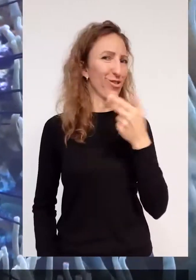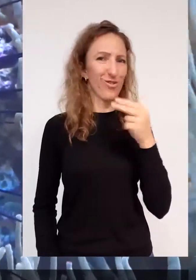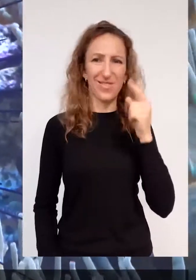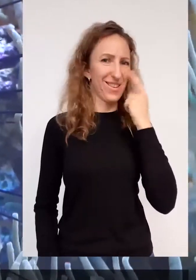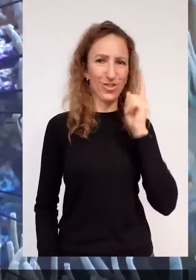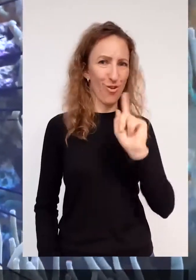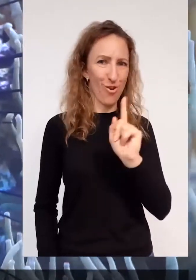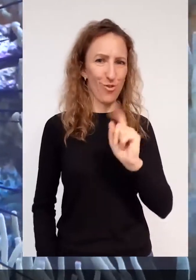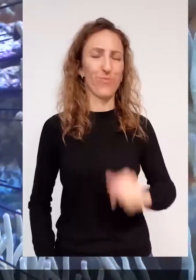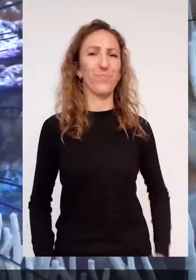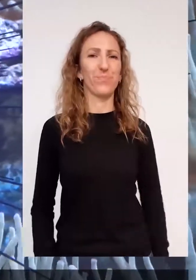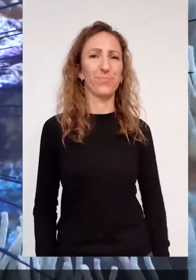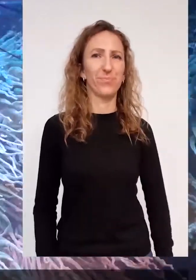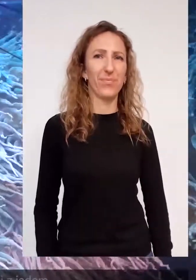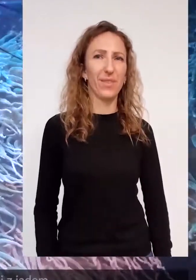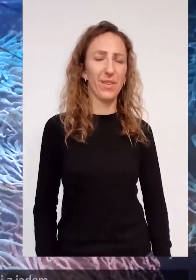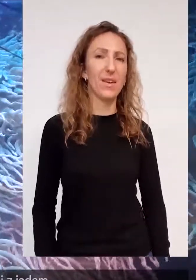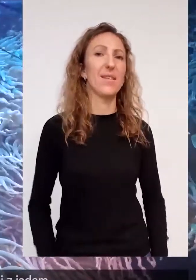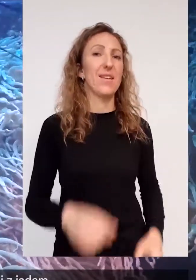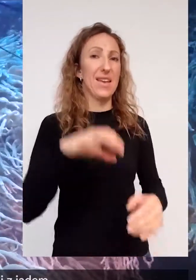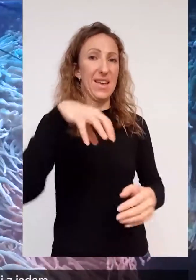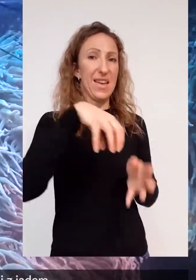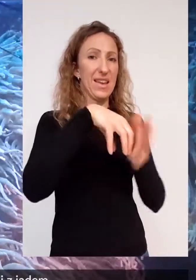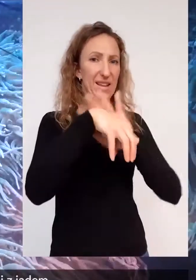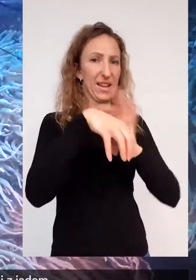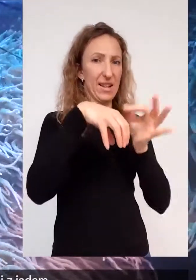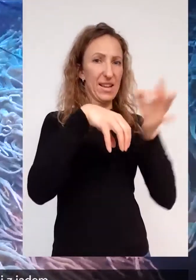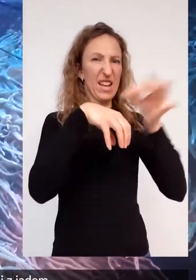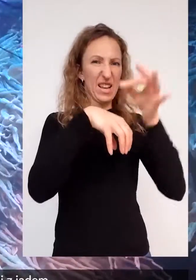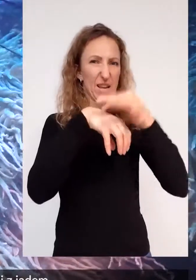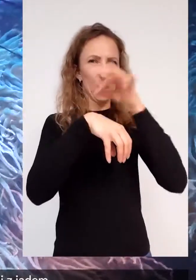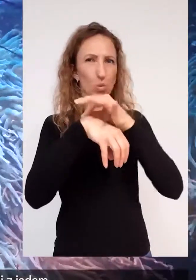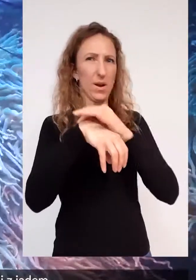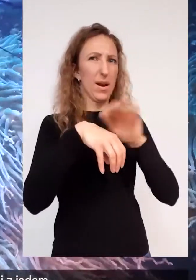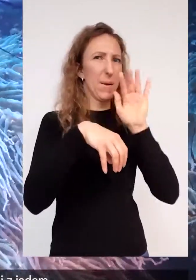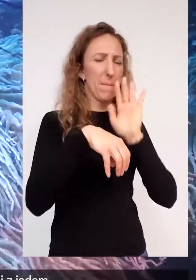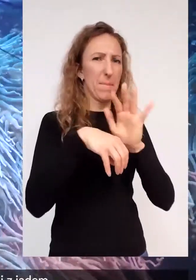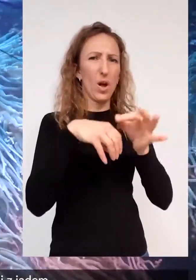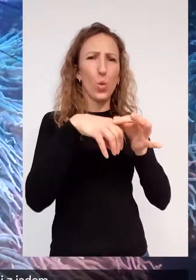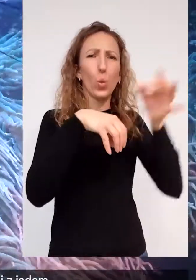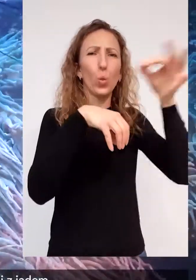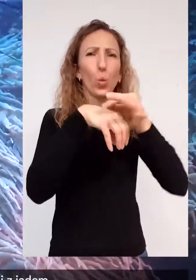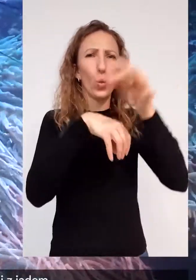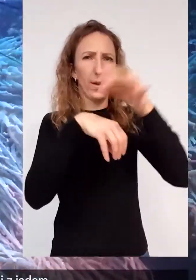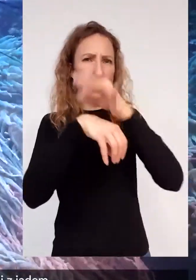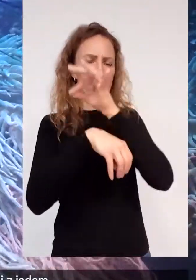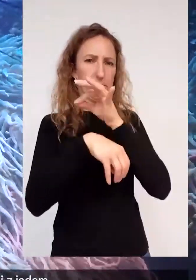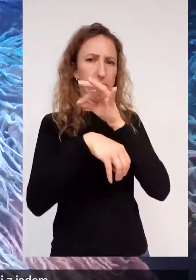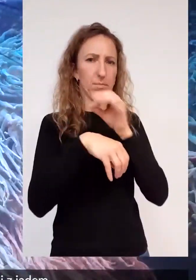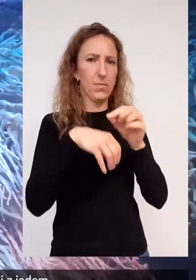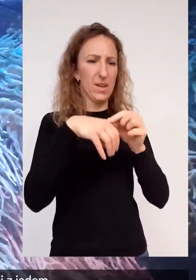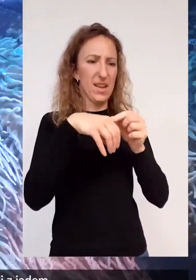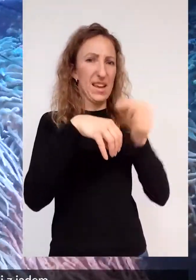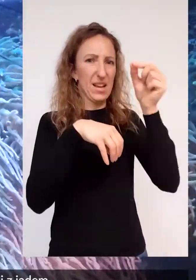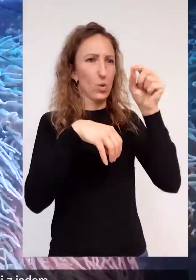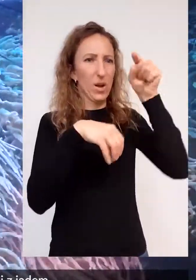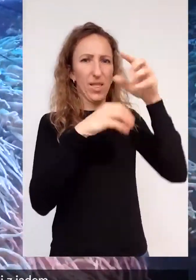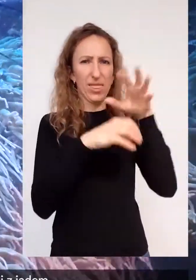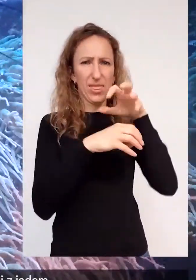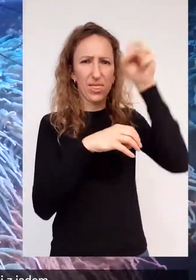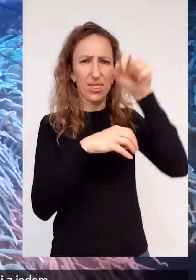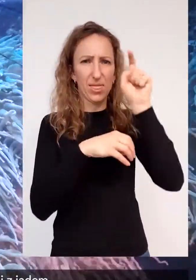mylony jest on z okiem Igły igielnika są długie, zakończone kolcami z jadem